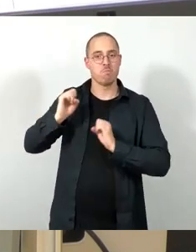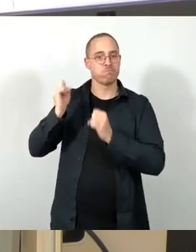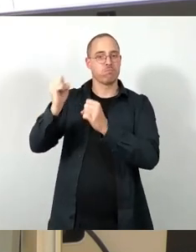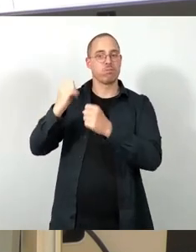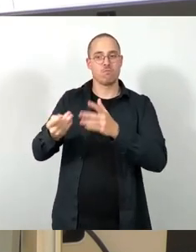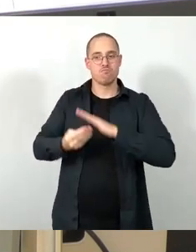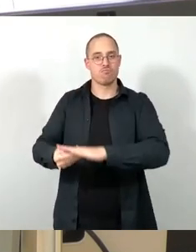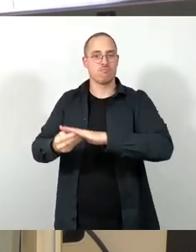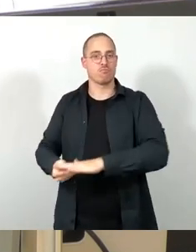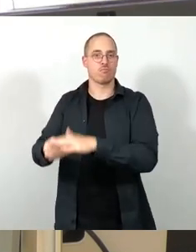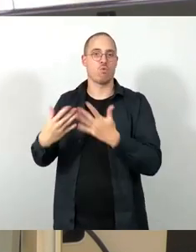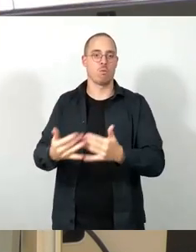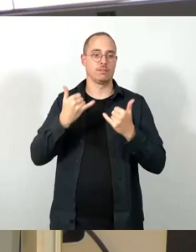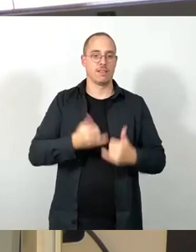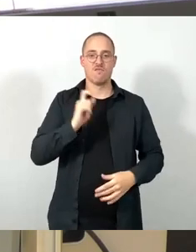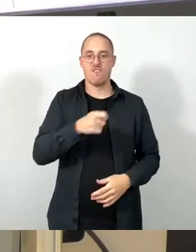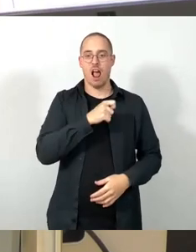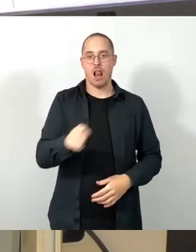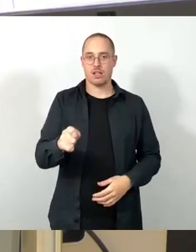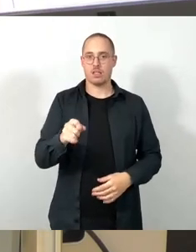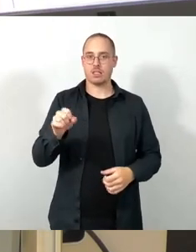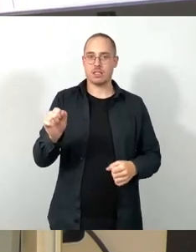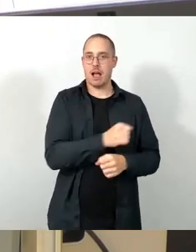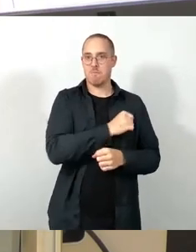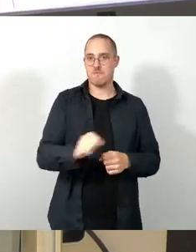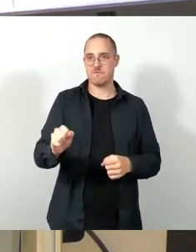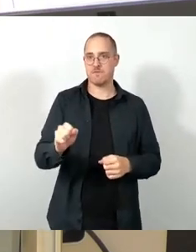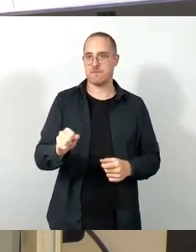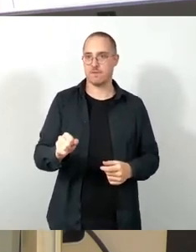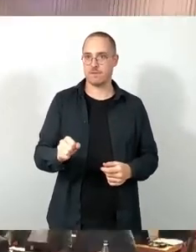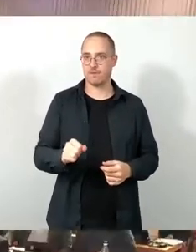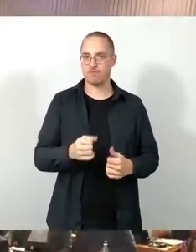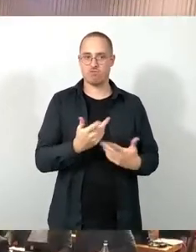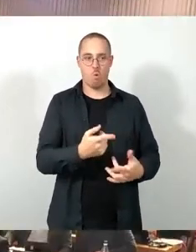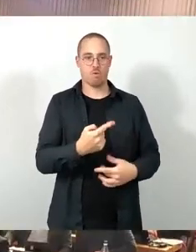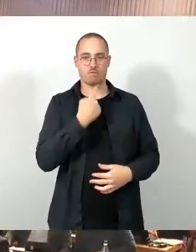werden selbstverständlich der Vorlage zustimmen und Ihrem Ersetzungsantrag ablehnen. Vielen Dank.